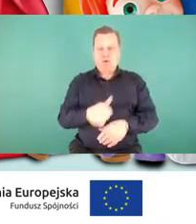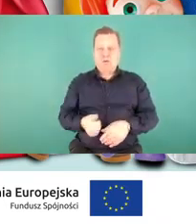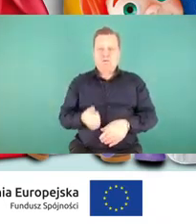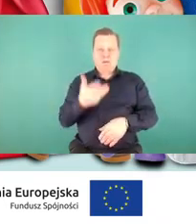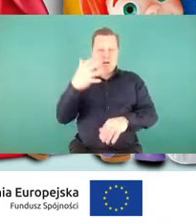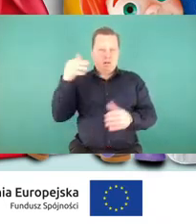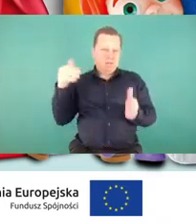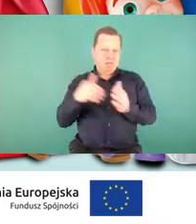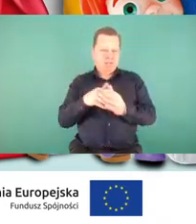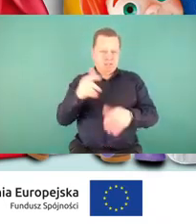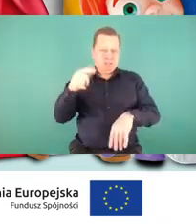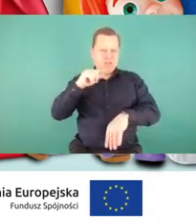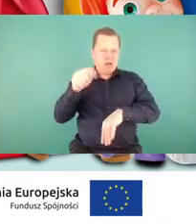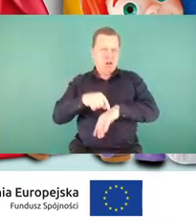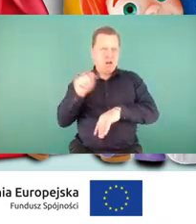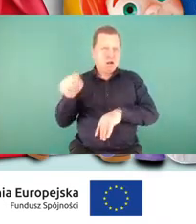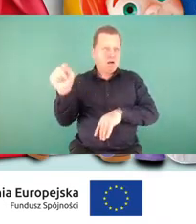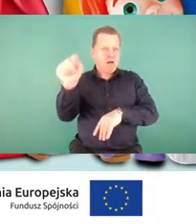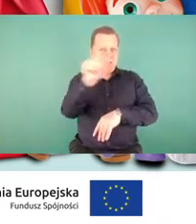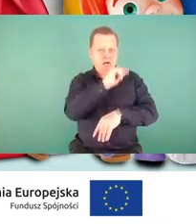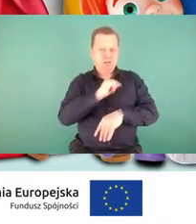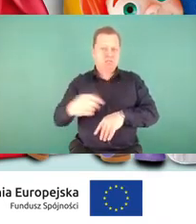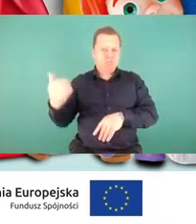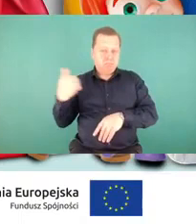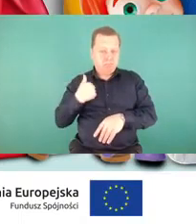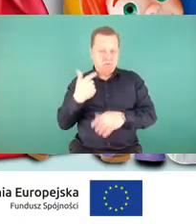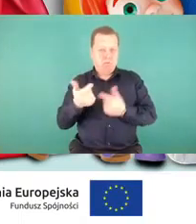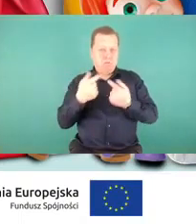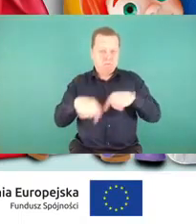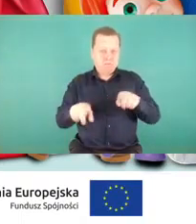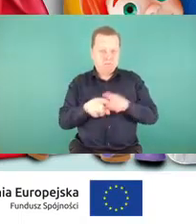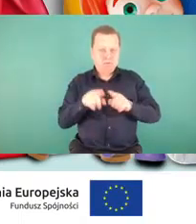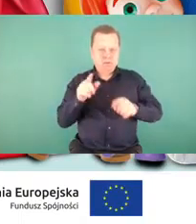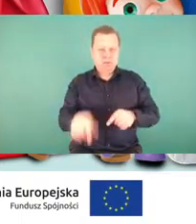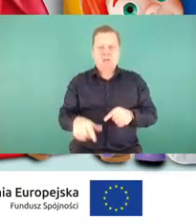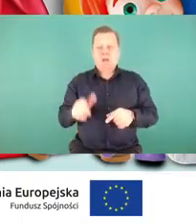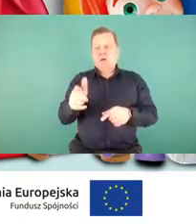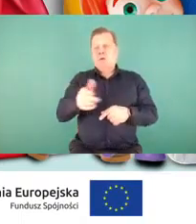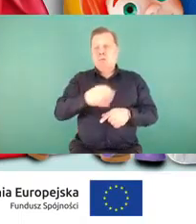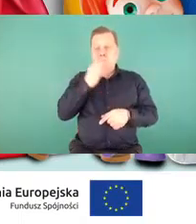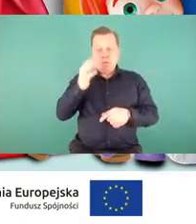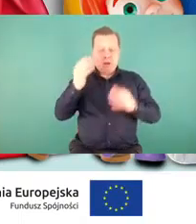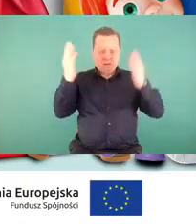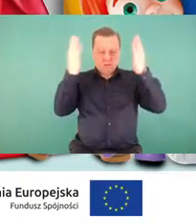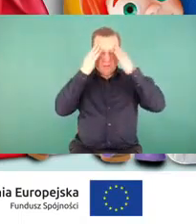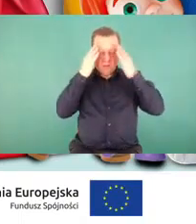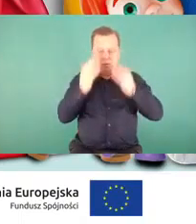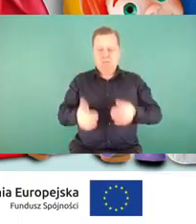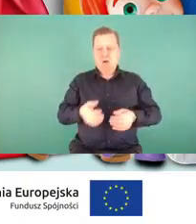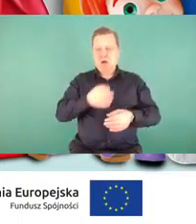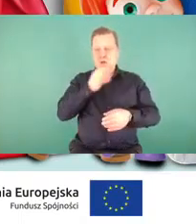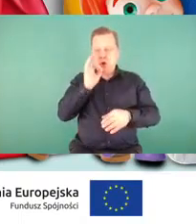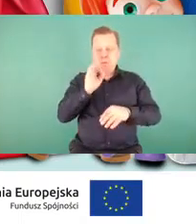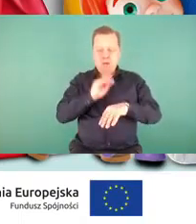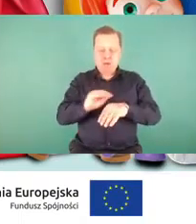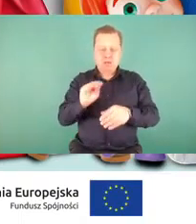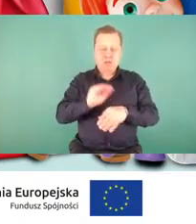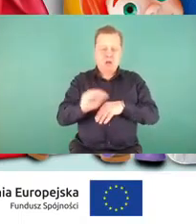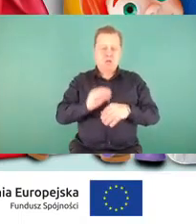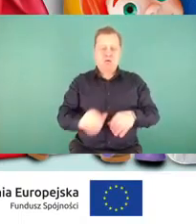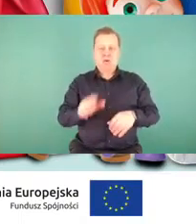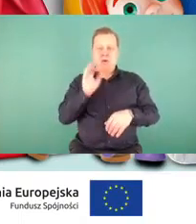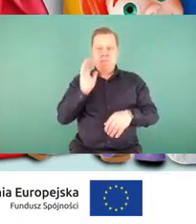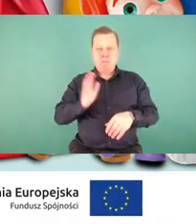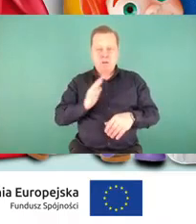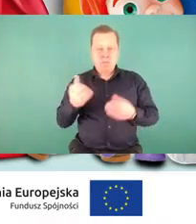przeprowadzonych w ramach tego działania. To nie tylko poprawa świadomości i nauczania, jak czym jest bezpieczna kolej, ale również